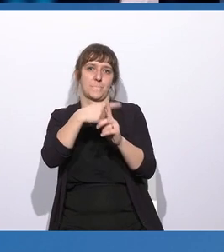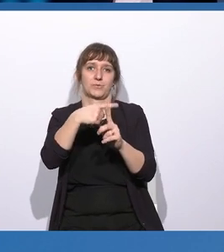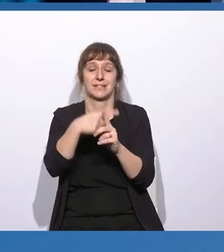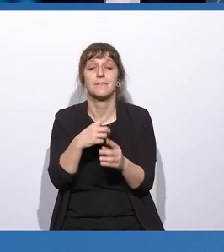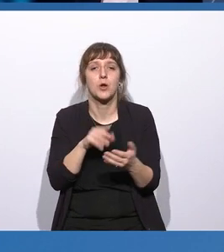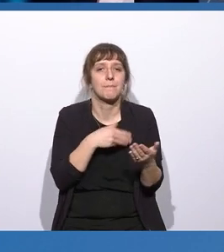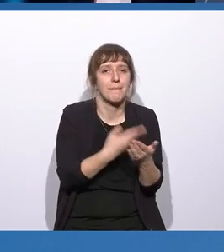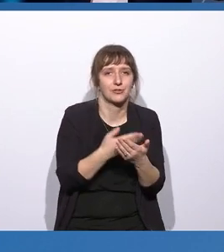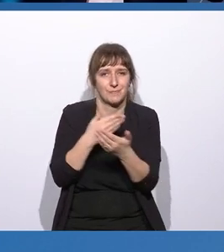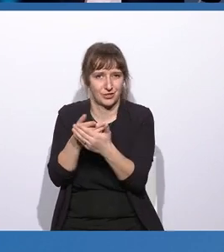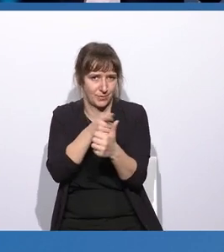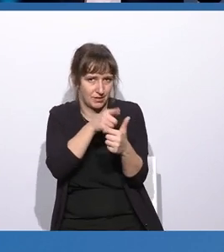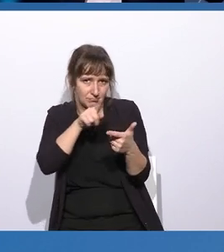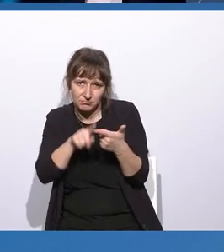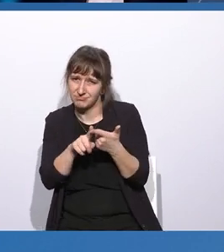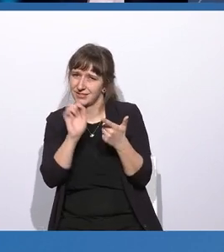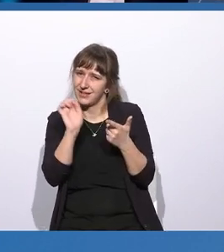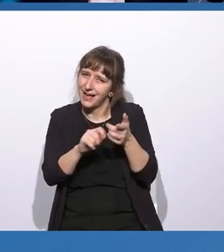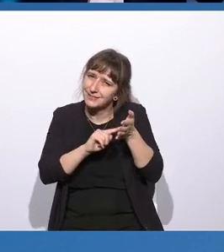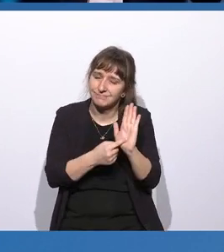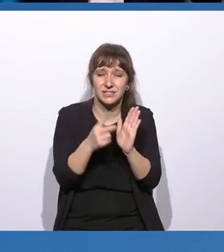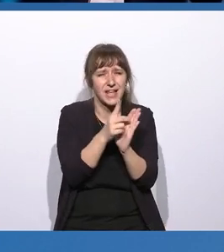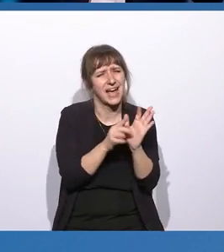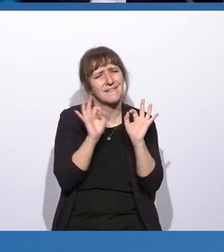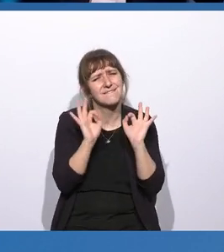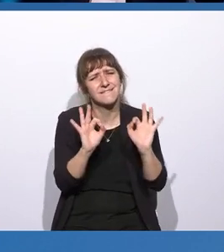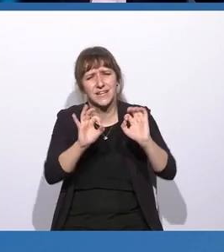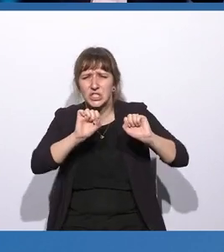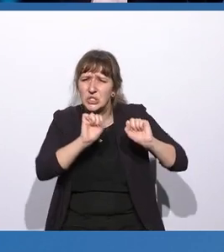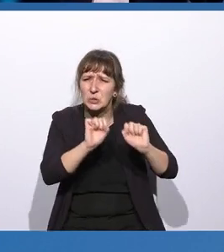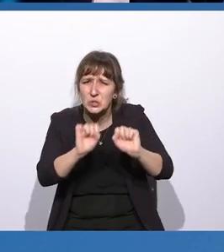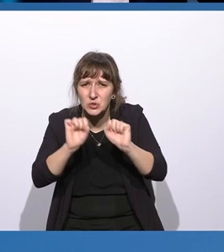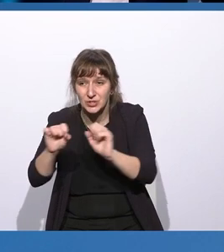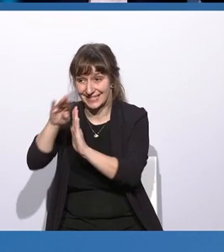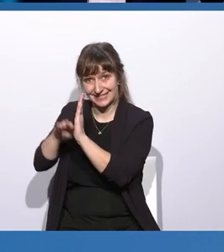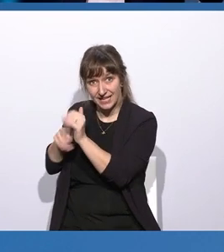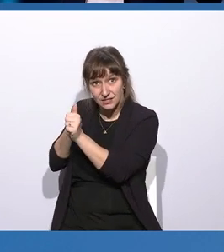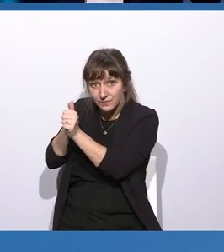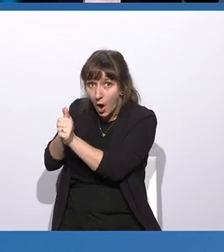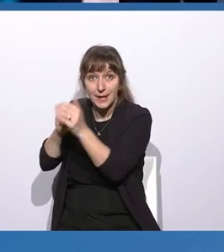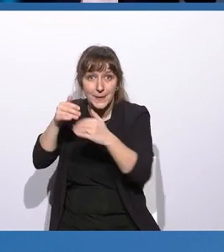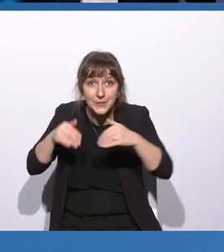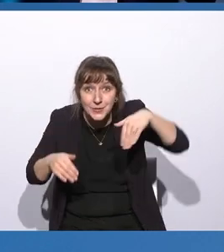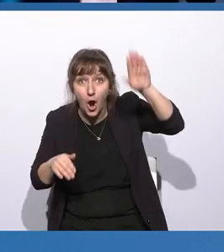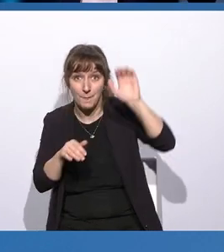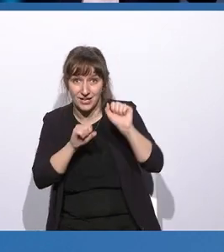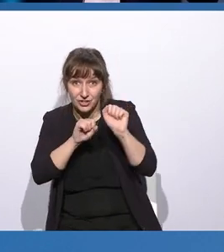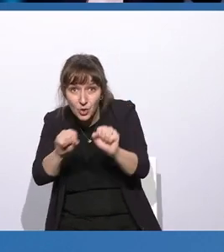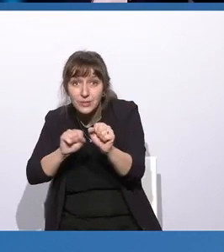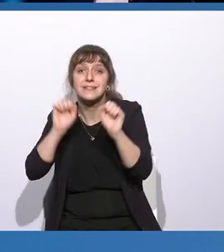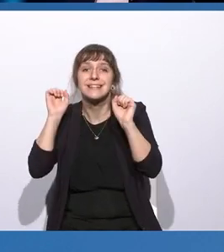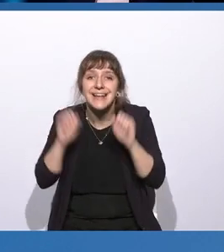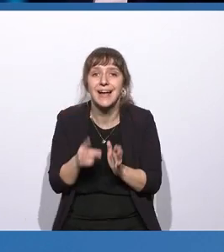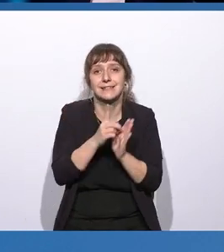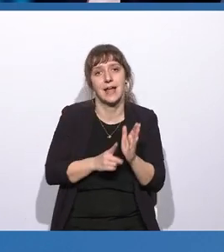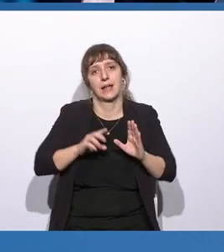dafür, dass man auf sehr, sehr gut geschützten Daten, die über das Gesetz hinaus geschützt sind, Datenverarbeitung machen können und